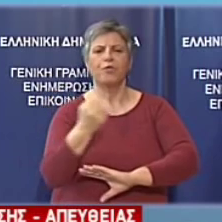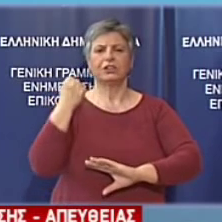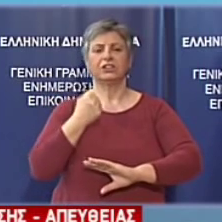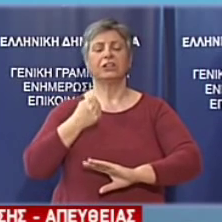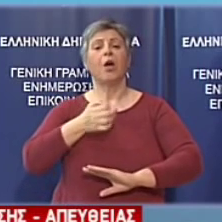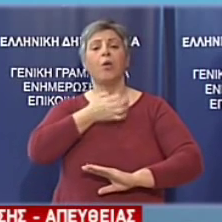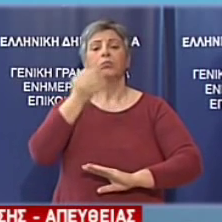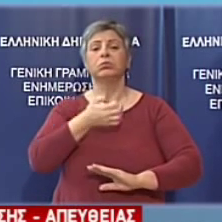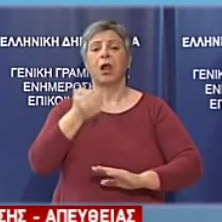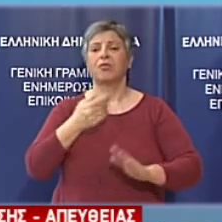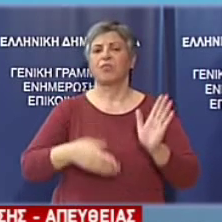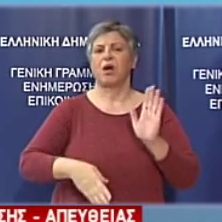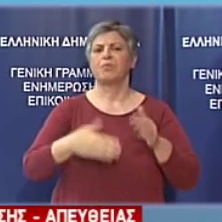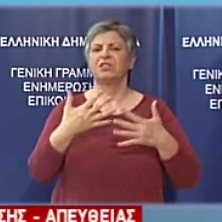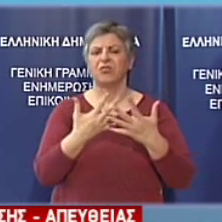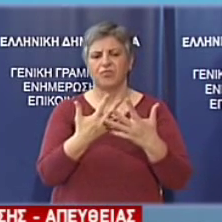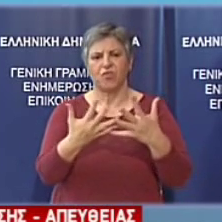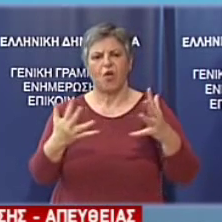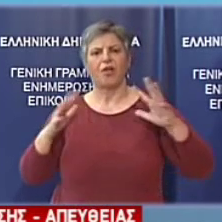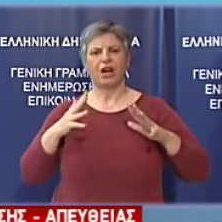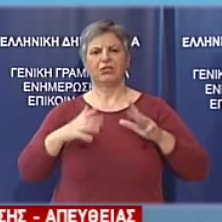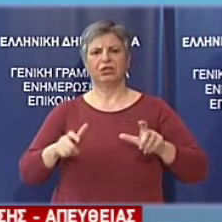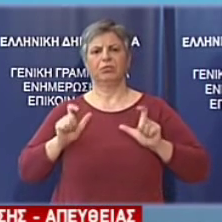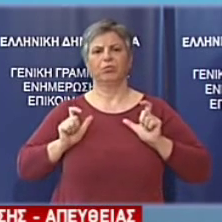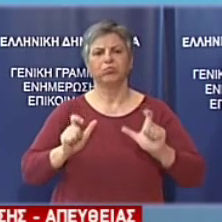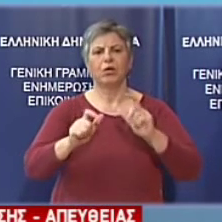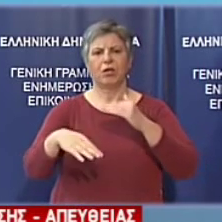και κατακαιρματισμό του ενιαίου ευρωπαϊκού χώρου.